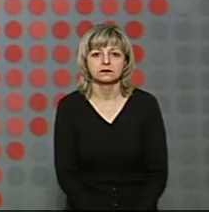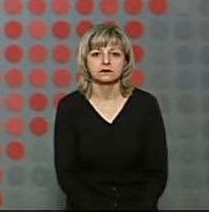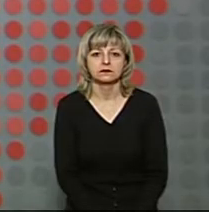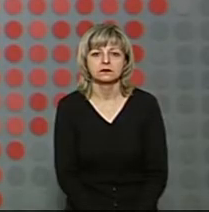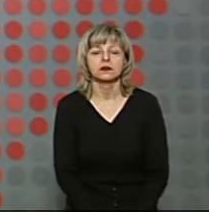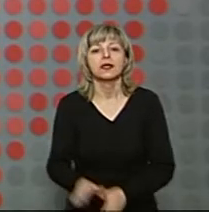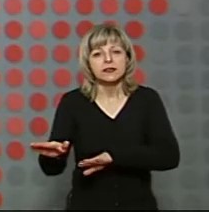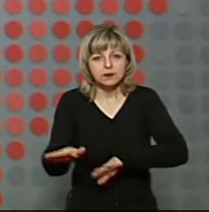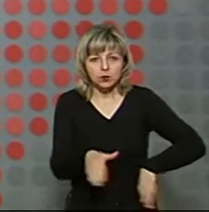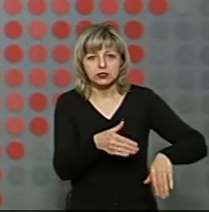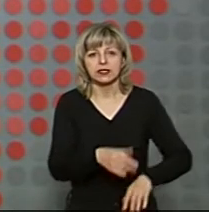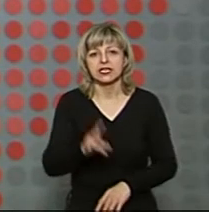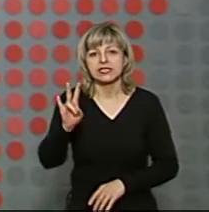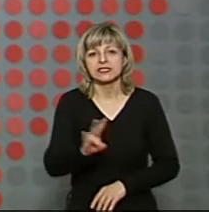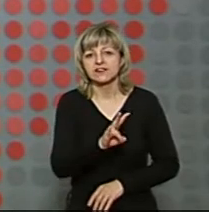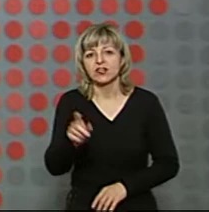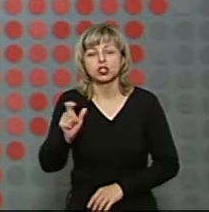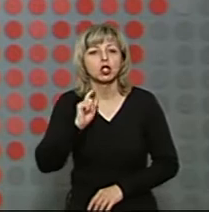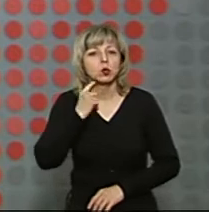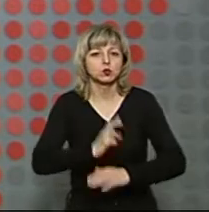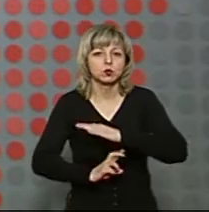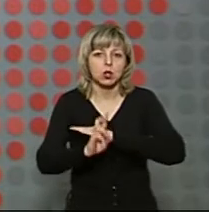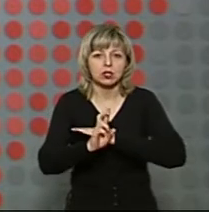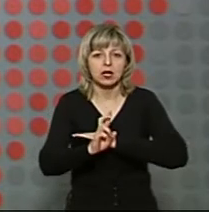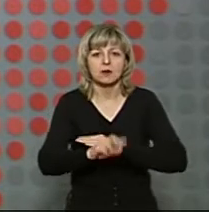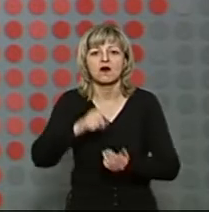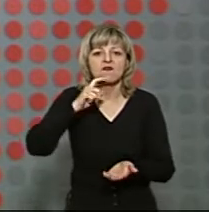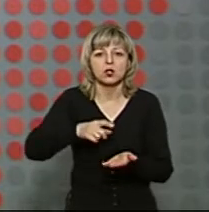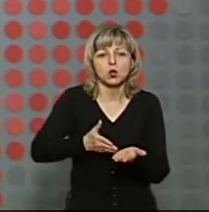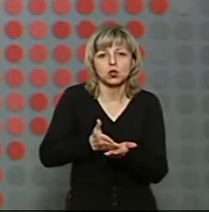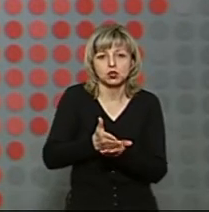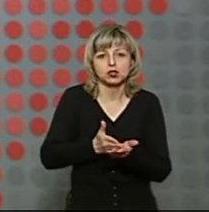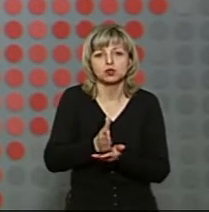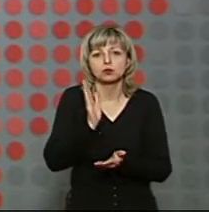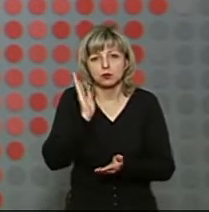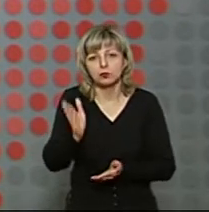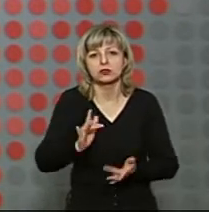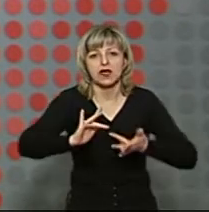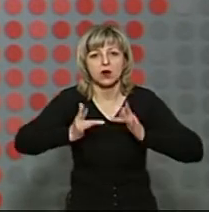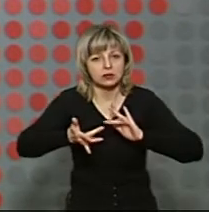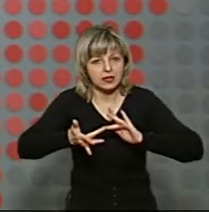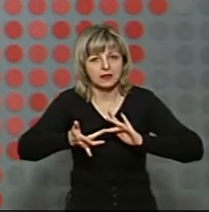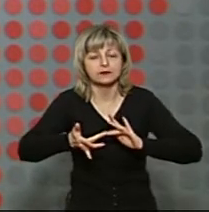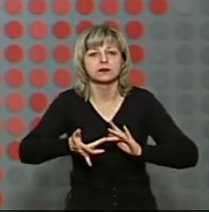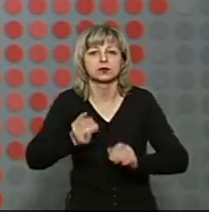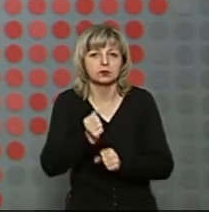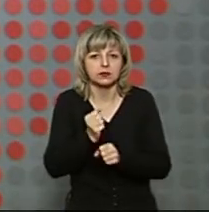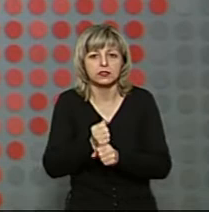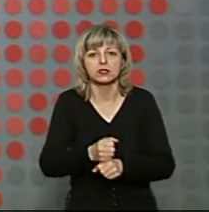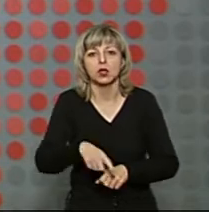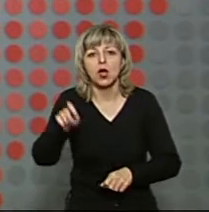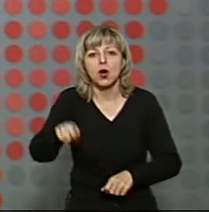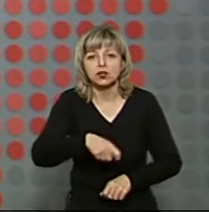Їдемо далі. Священник Луцького храму Великодню службу проводитиме онлайн. Освячувати кошики із